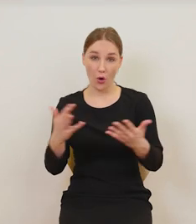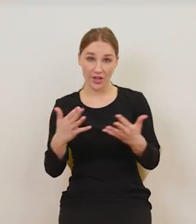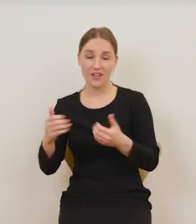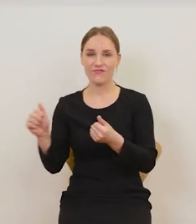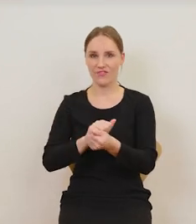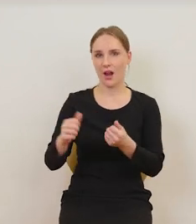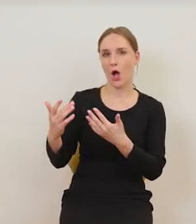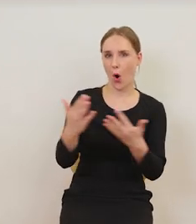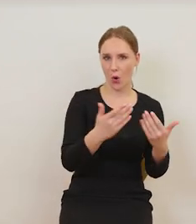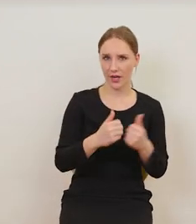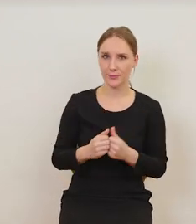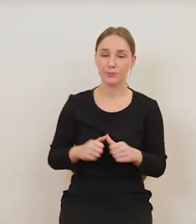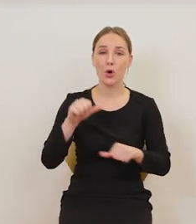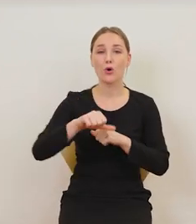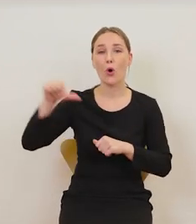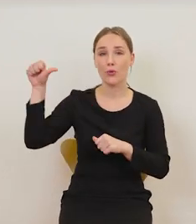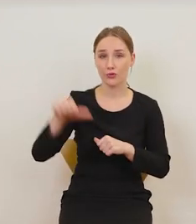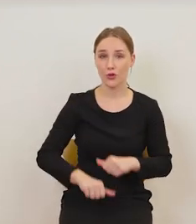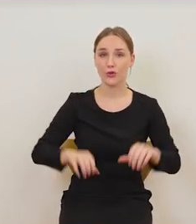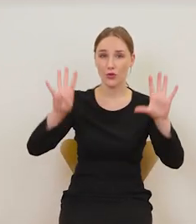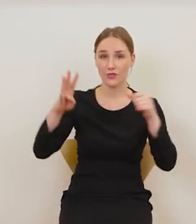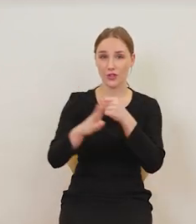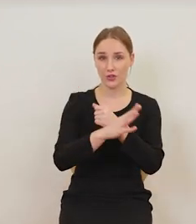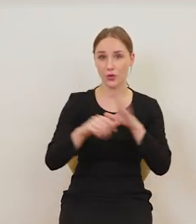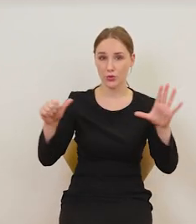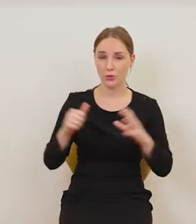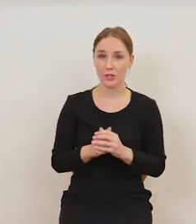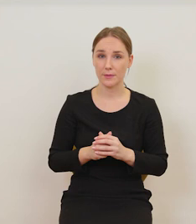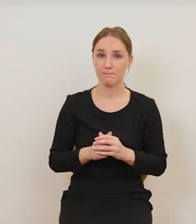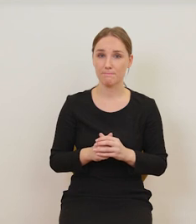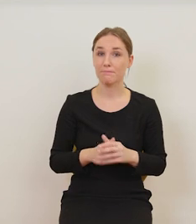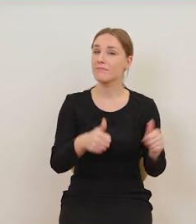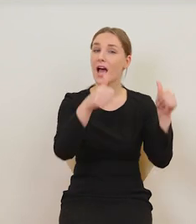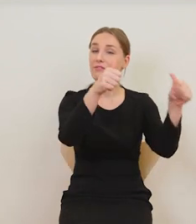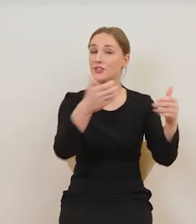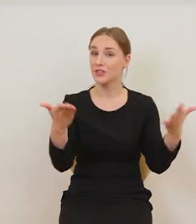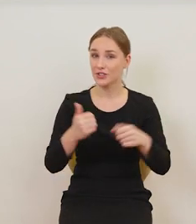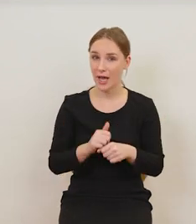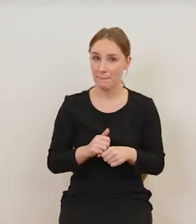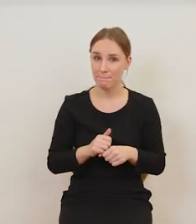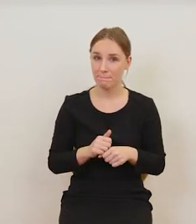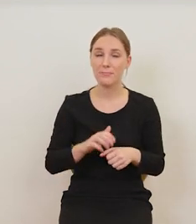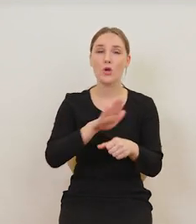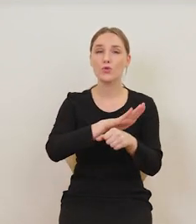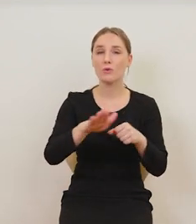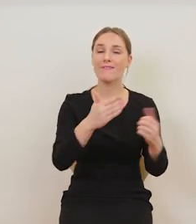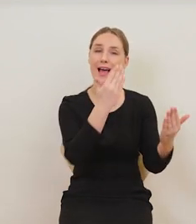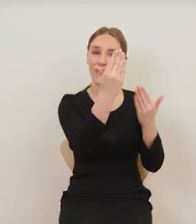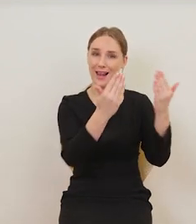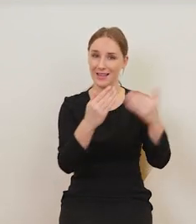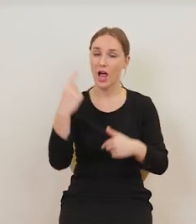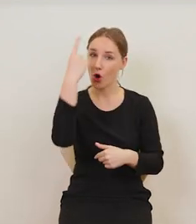996 roku wisi nie gdzie indziej, tylko w niezwykle sławnej Tate Gallery w Londynie,